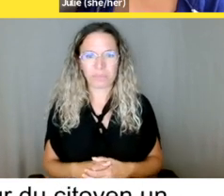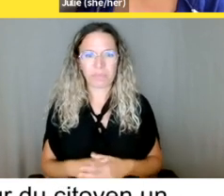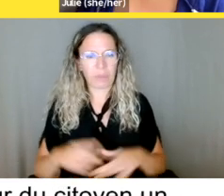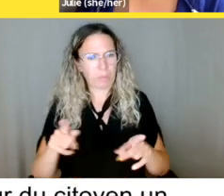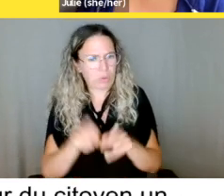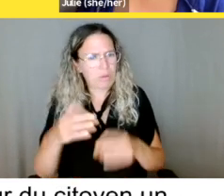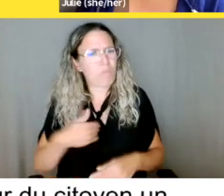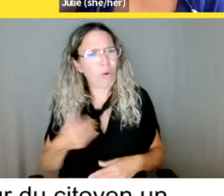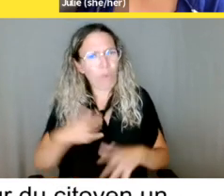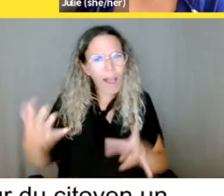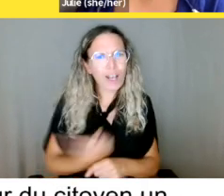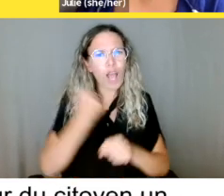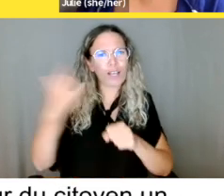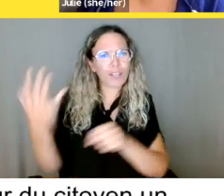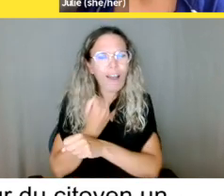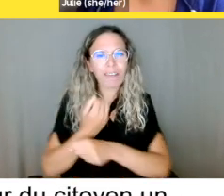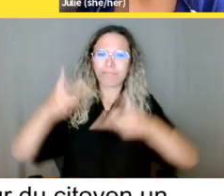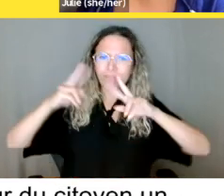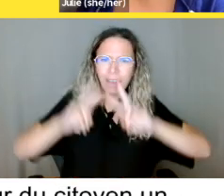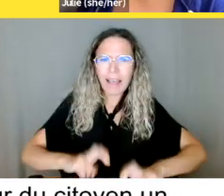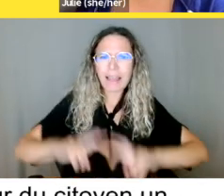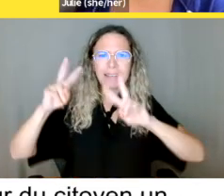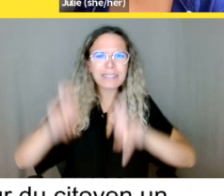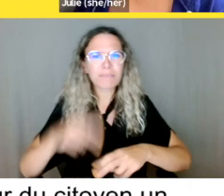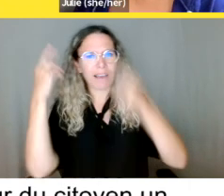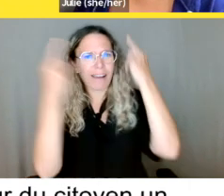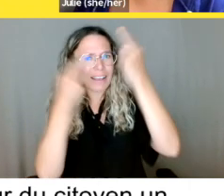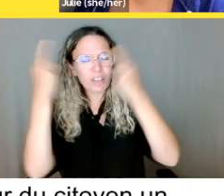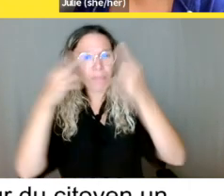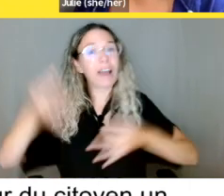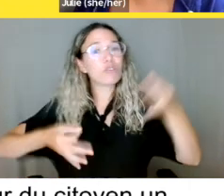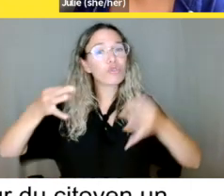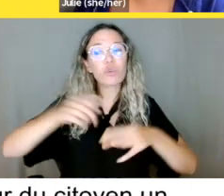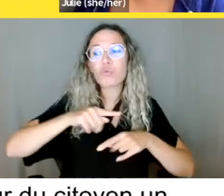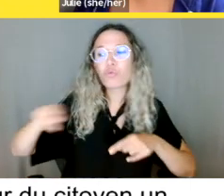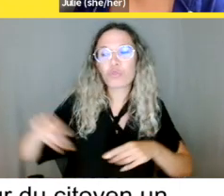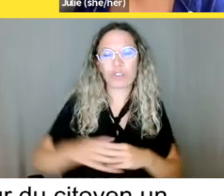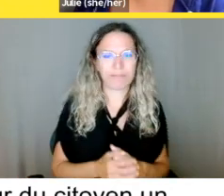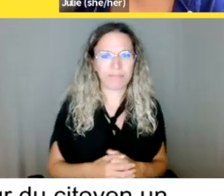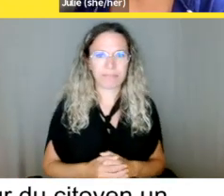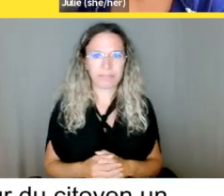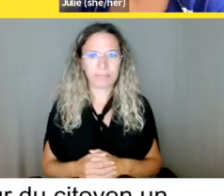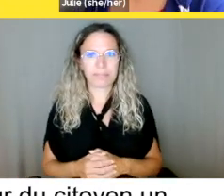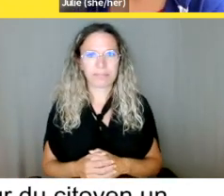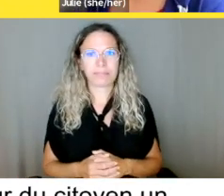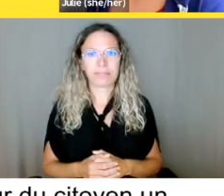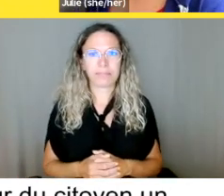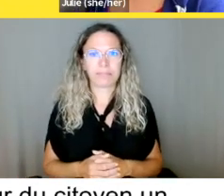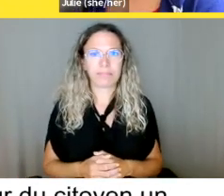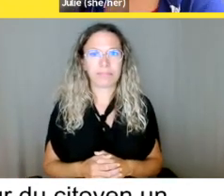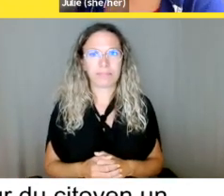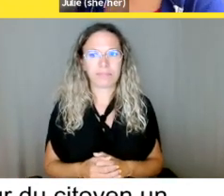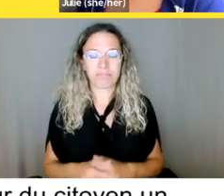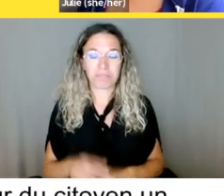Donc, c'est vraiment bien. Donc, Véronique peut vous partager ça après.